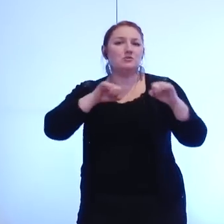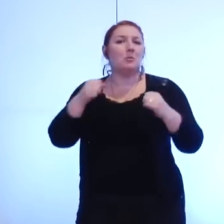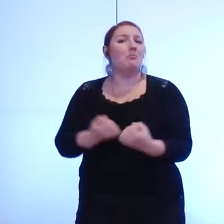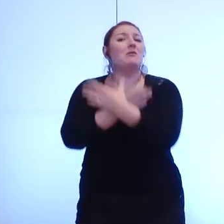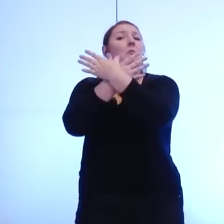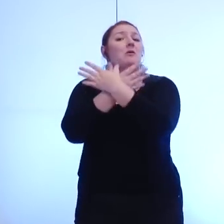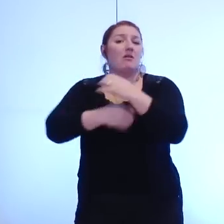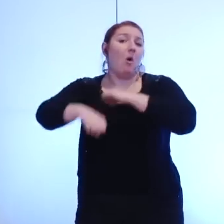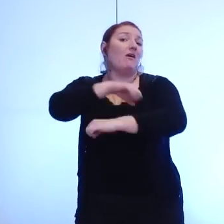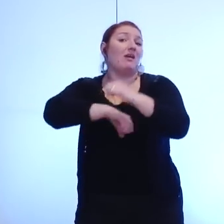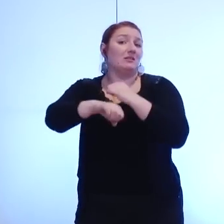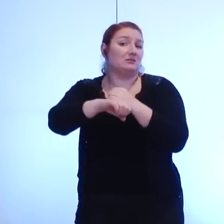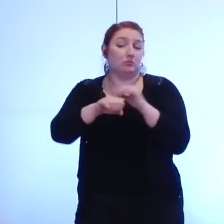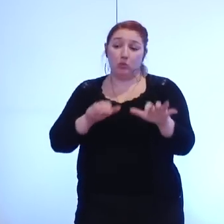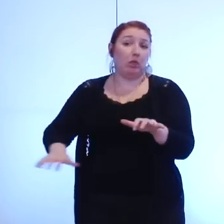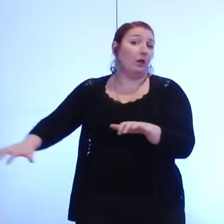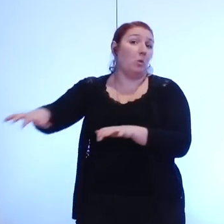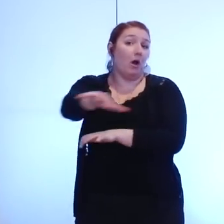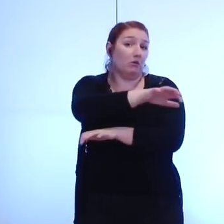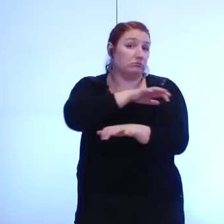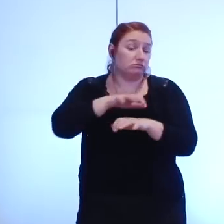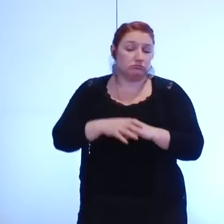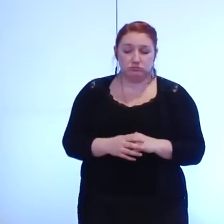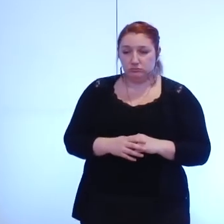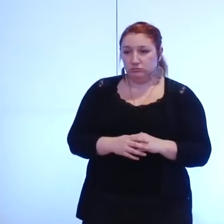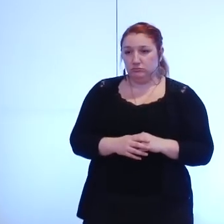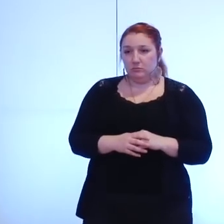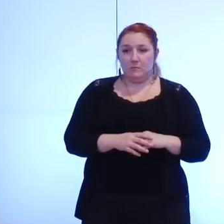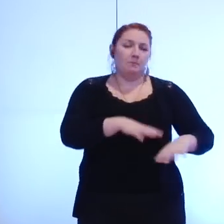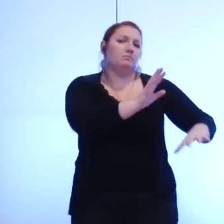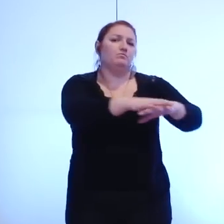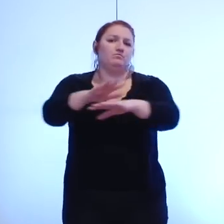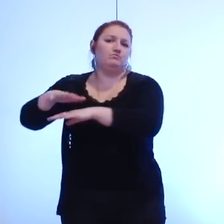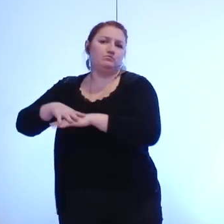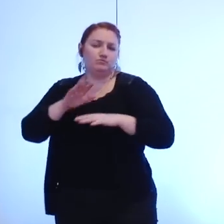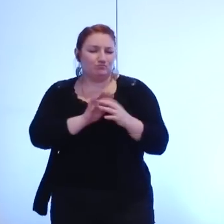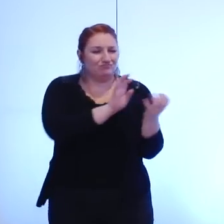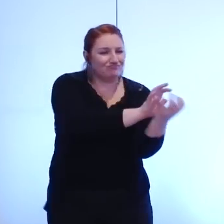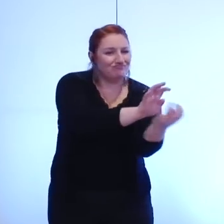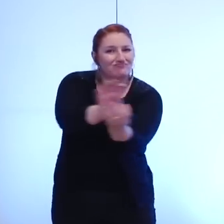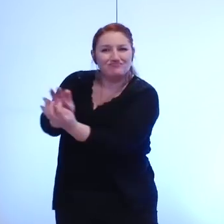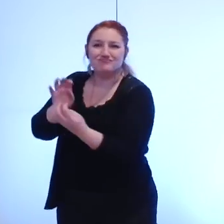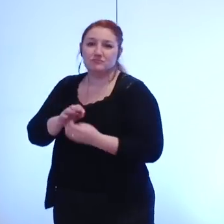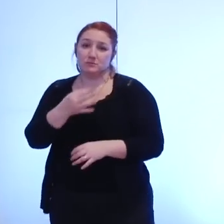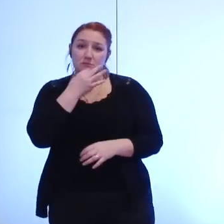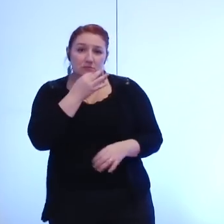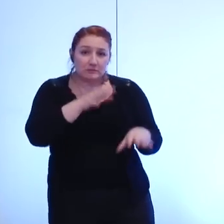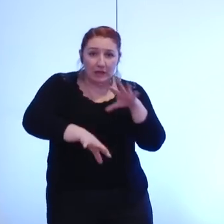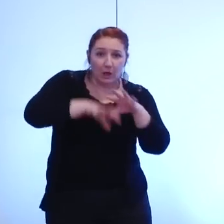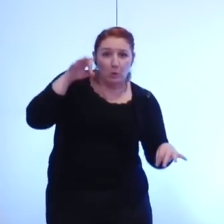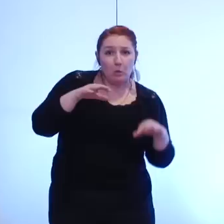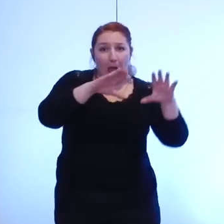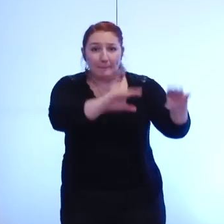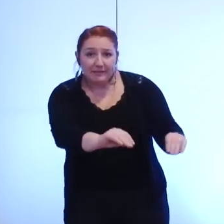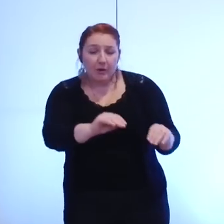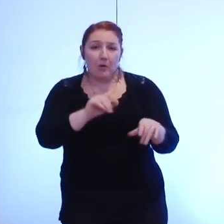métropolitains sur le territoire à l'échelle des secteurs ceci aurait permis d'échanger entre élus habitants acteurs